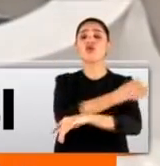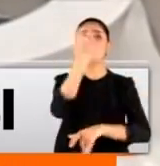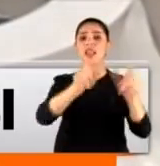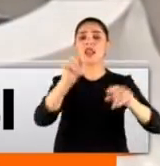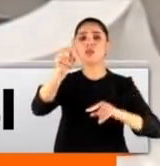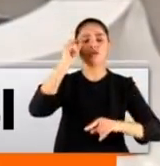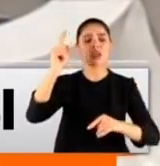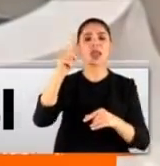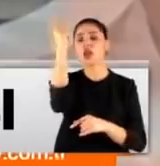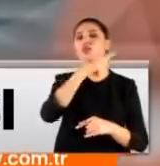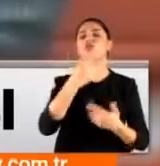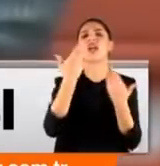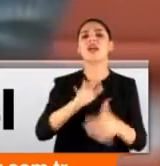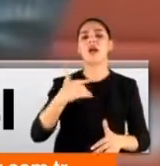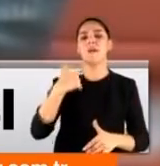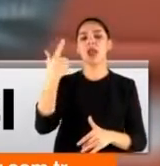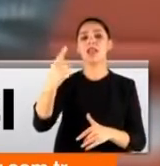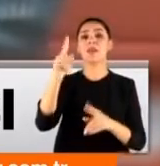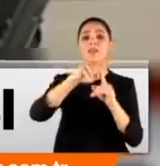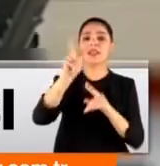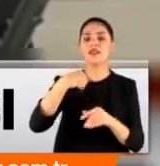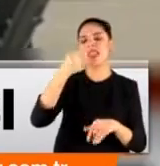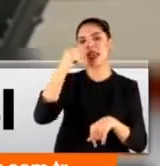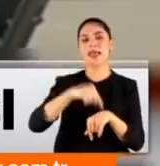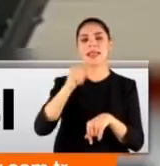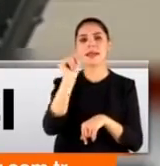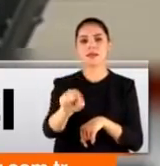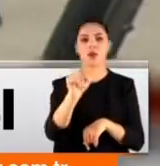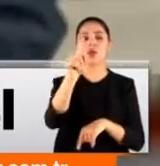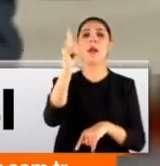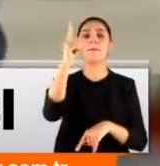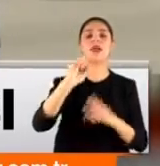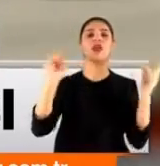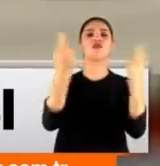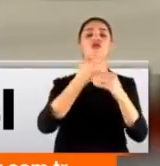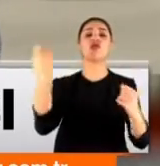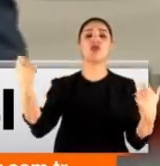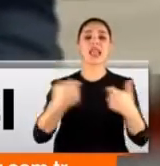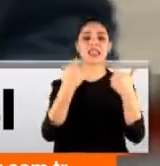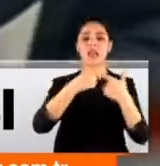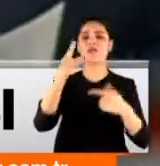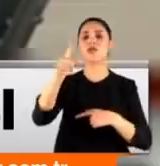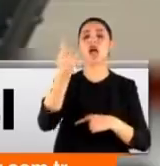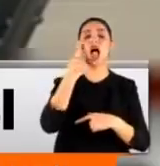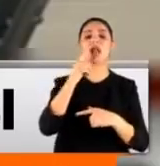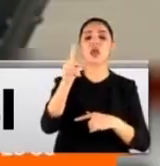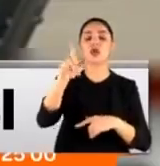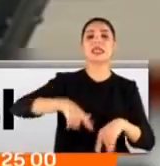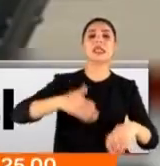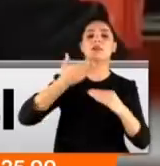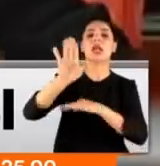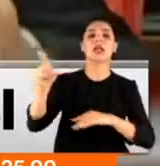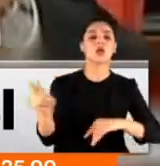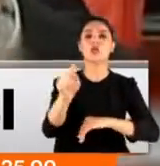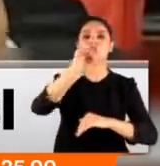fikirlerinizden dolayı kınıyorlardır diye ekranlarda ben inanıyorum. Birinci Dünya Savaşı'da Mustafa Kemal İzmir'e gidemedi. Kürdistan'a